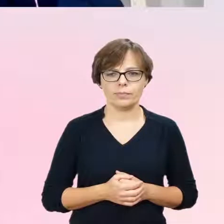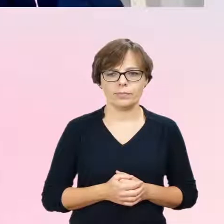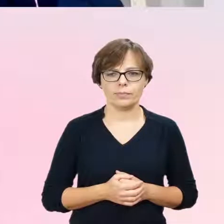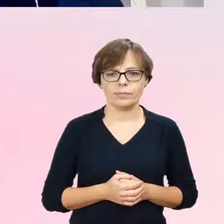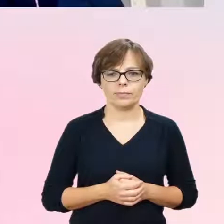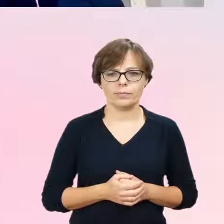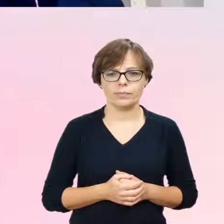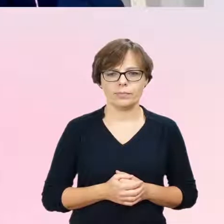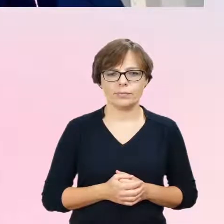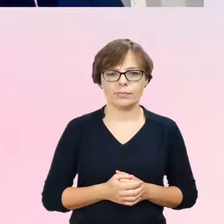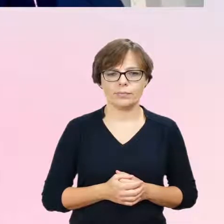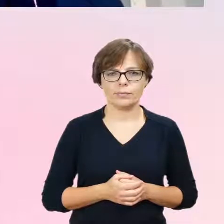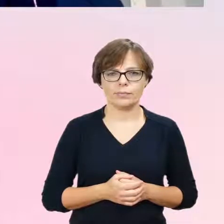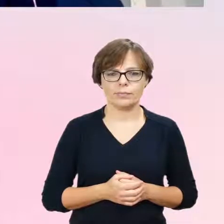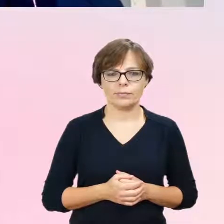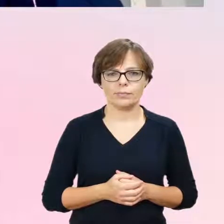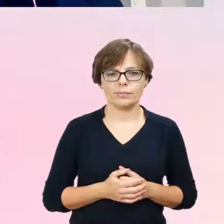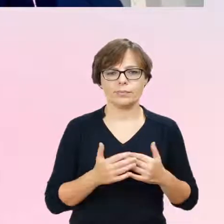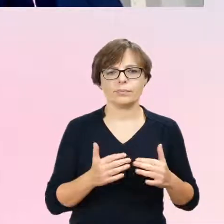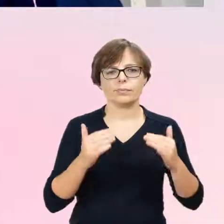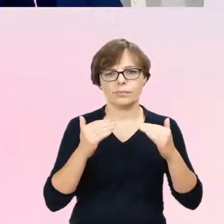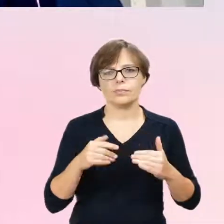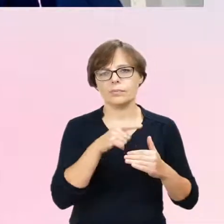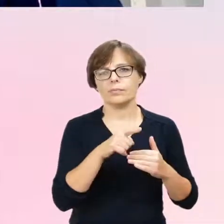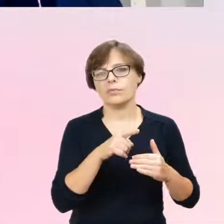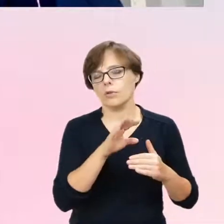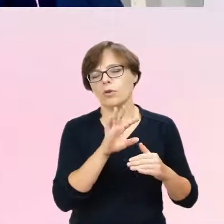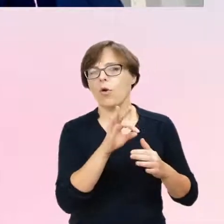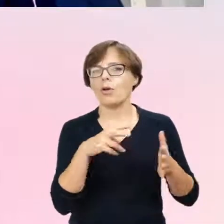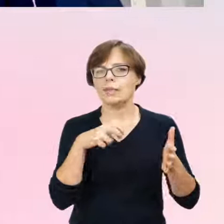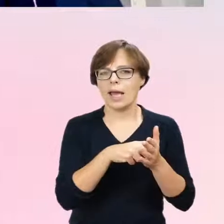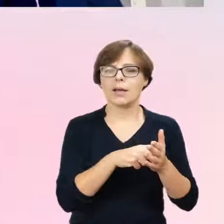otoczeniu przez cechy swoje pierwszo-drugorzędowe.